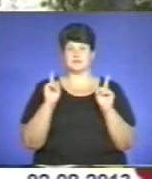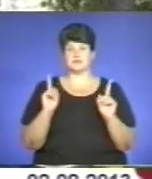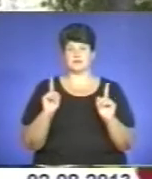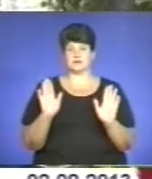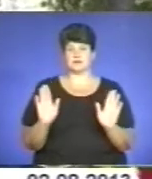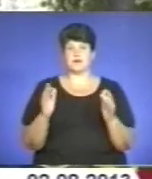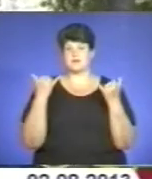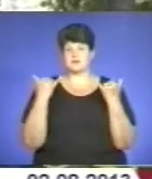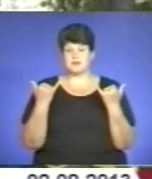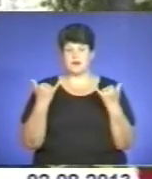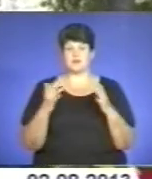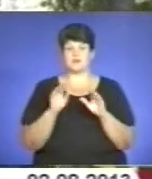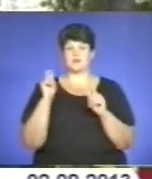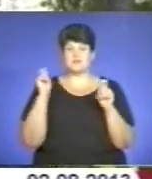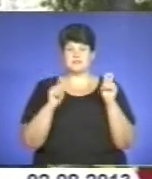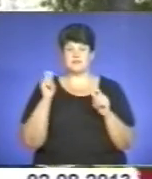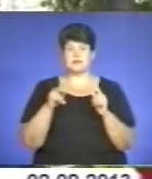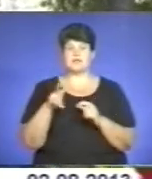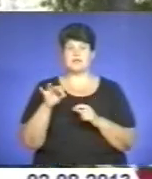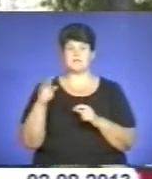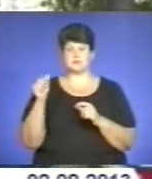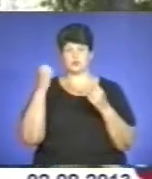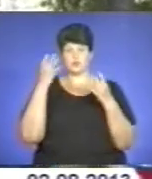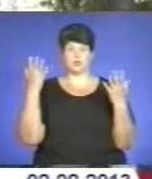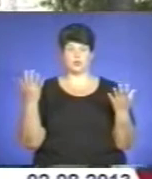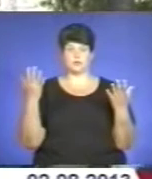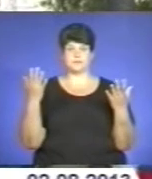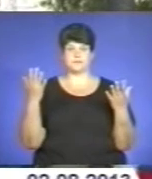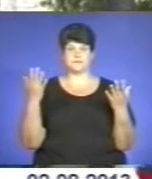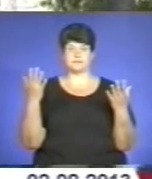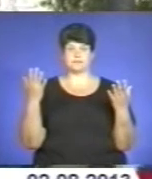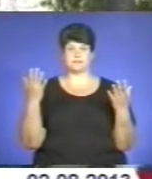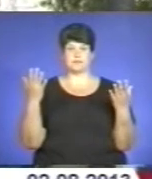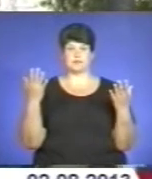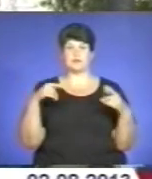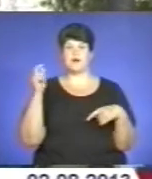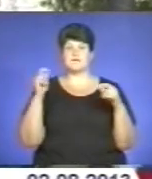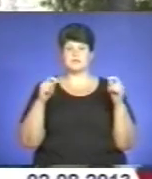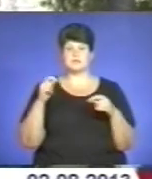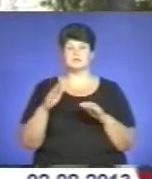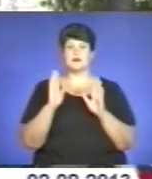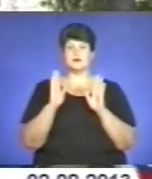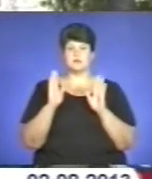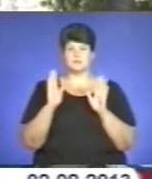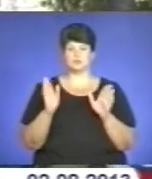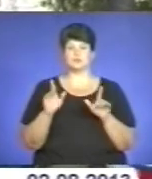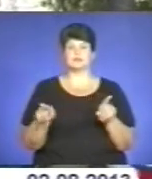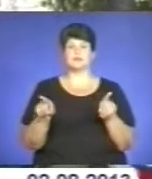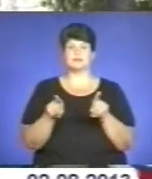лемківської культури. На фестивалі буде також